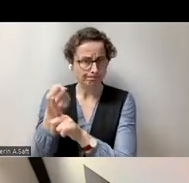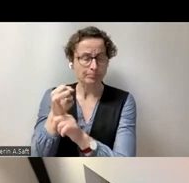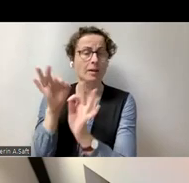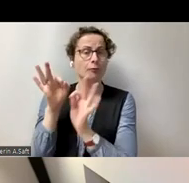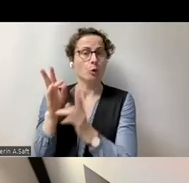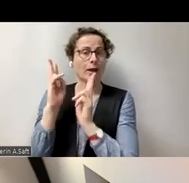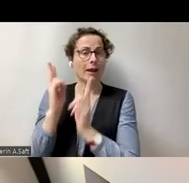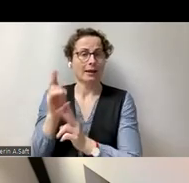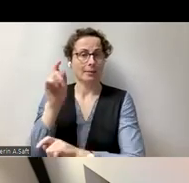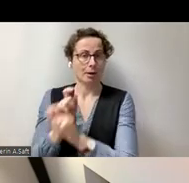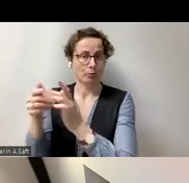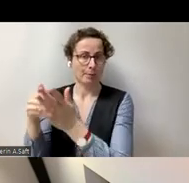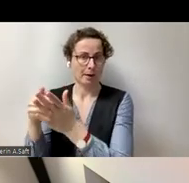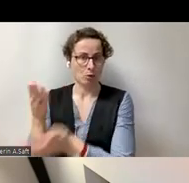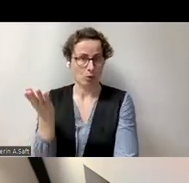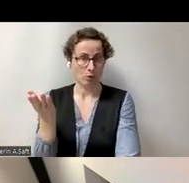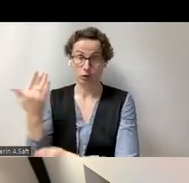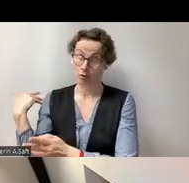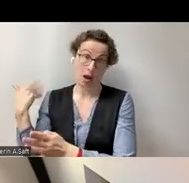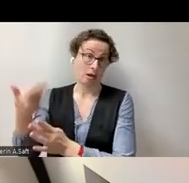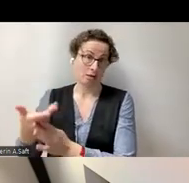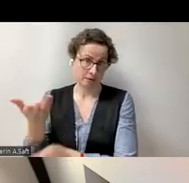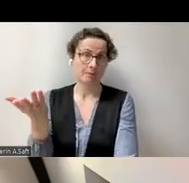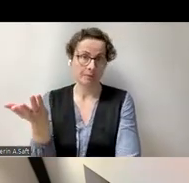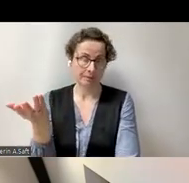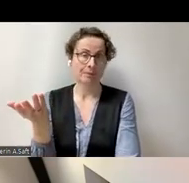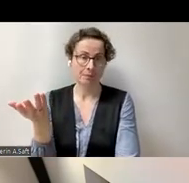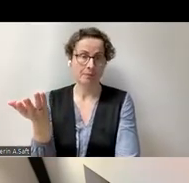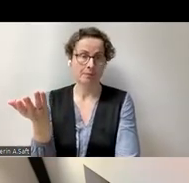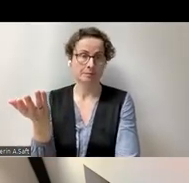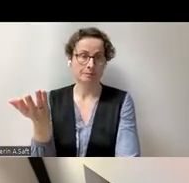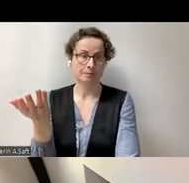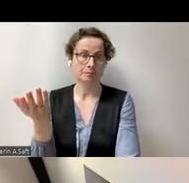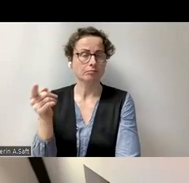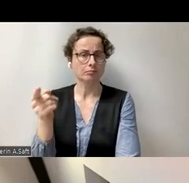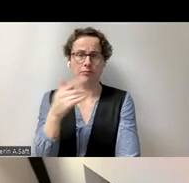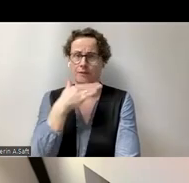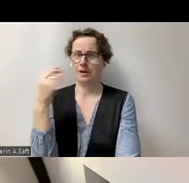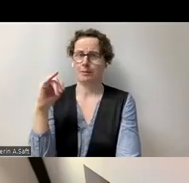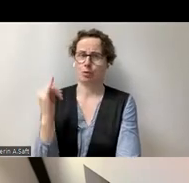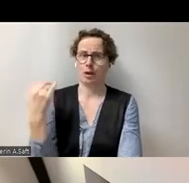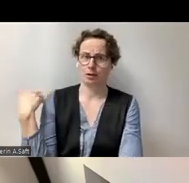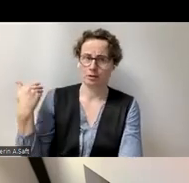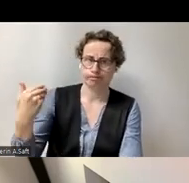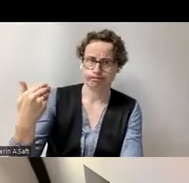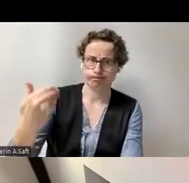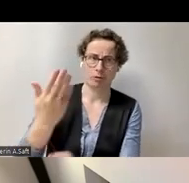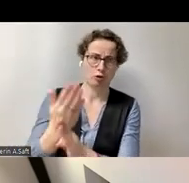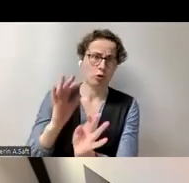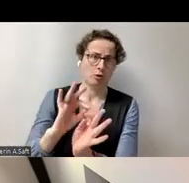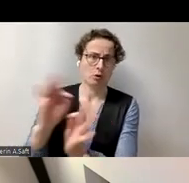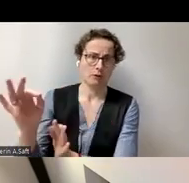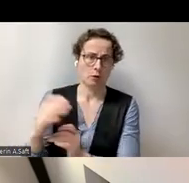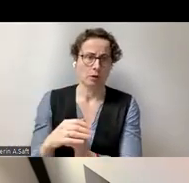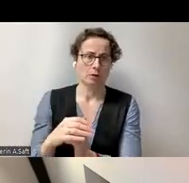Behinderungen sehr lange Zeit arbeitet und sehr, sehr viele Projekte durchgeführt hat. Natürlich mit